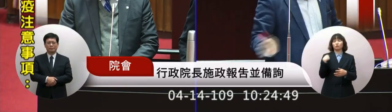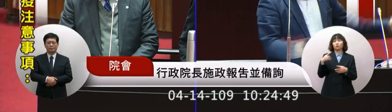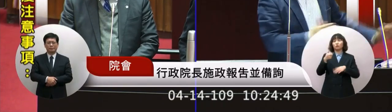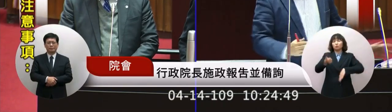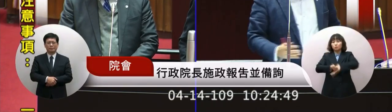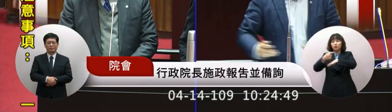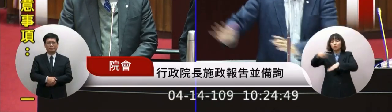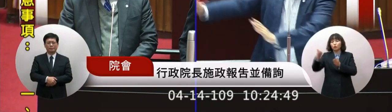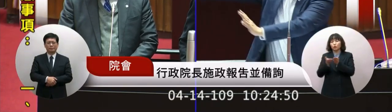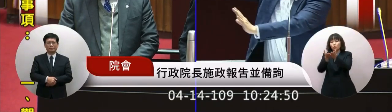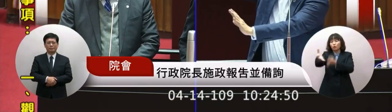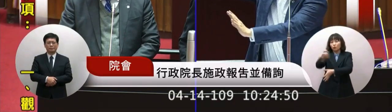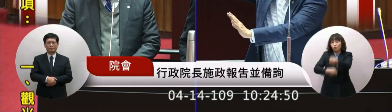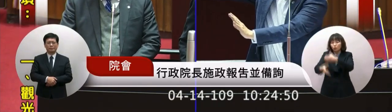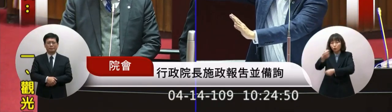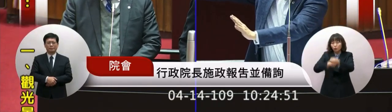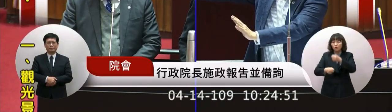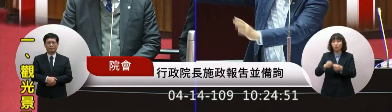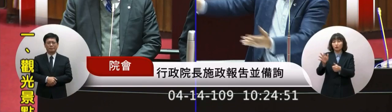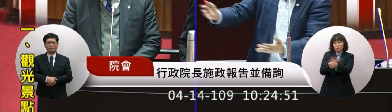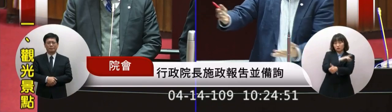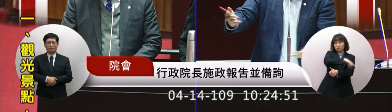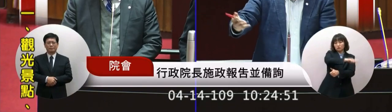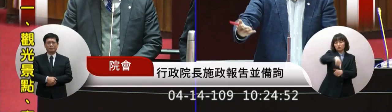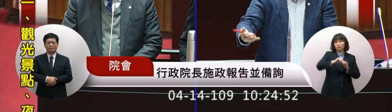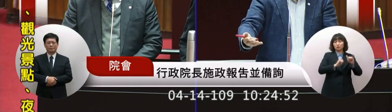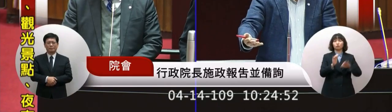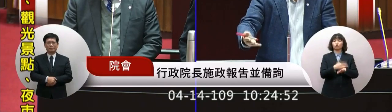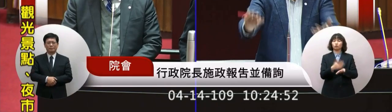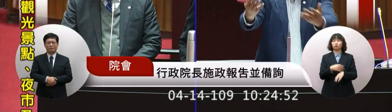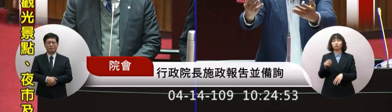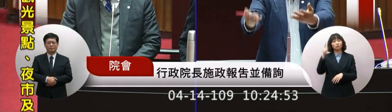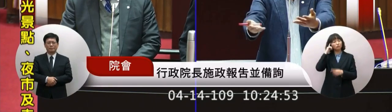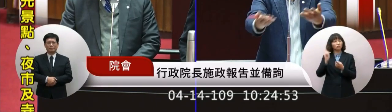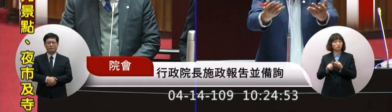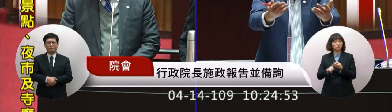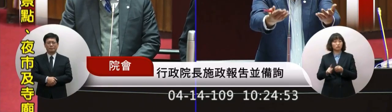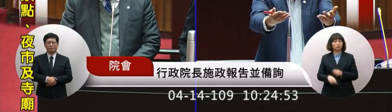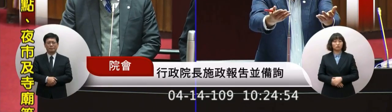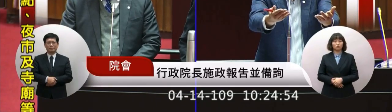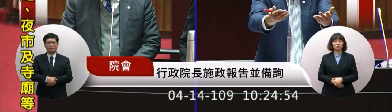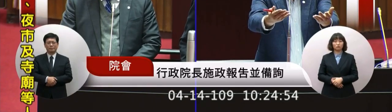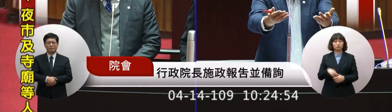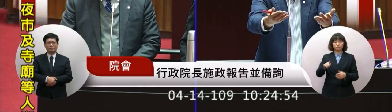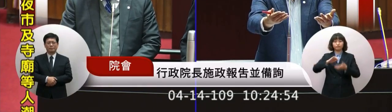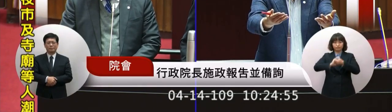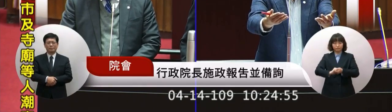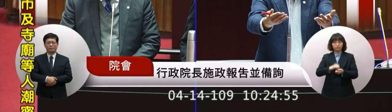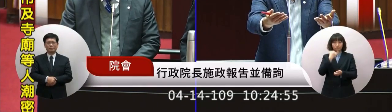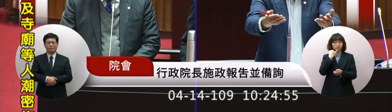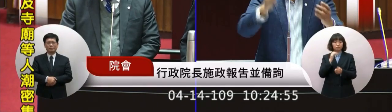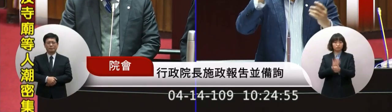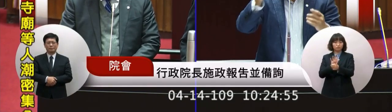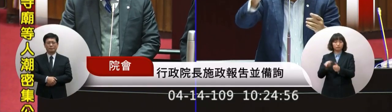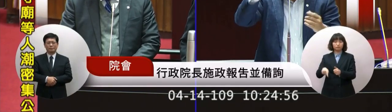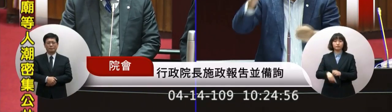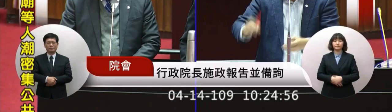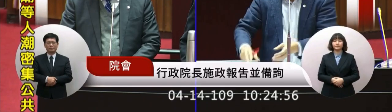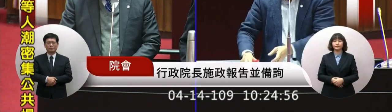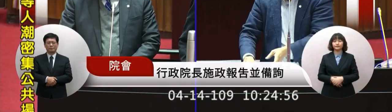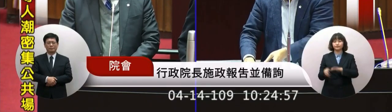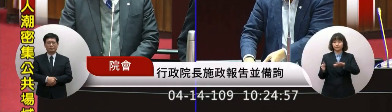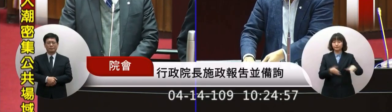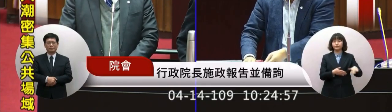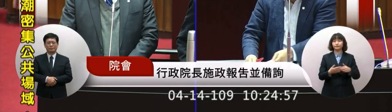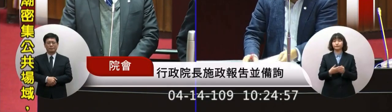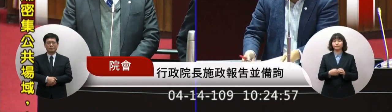鑽我出來鑽魚都不一樣 影響到別人合理吧 從院長剛做這樣才是社長可以啦另外